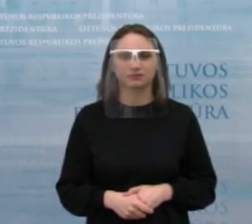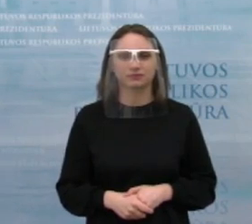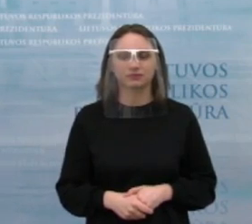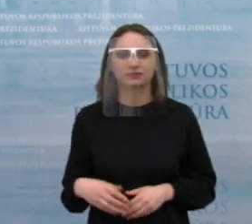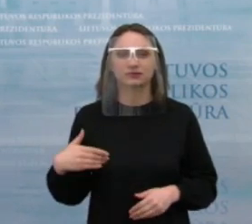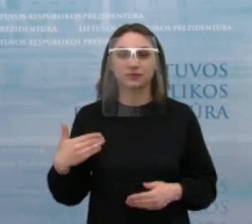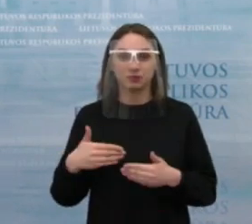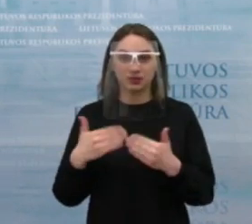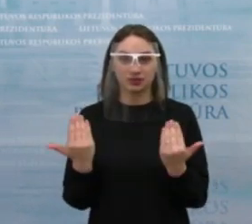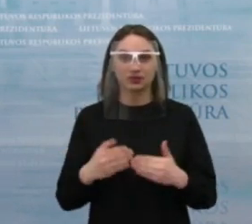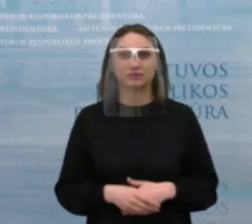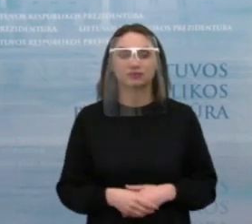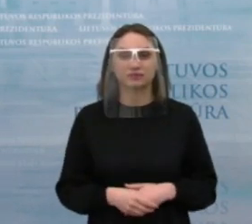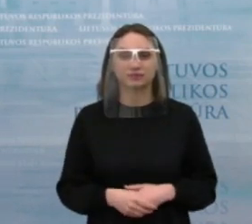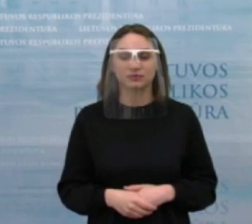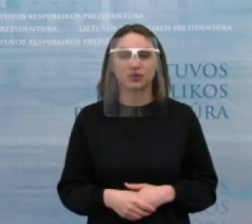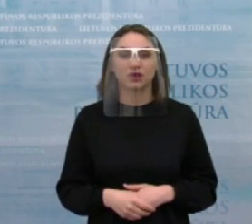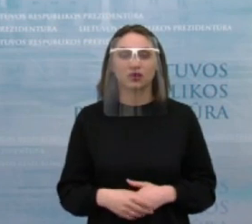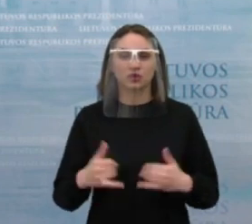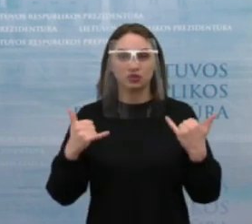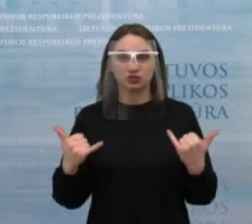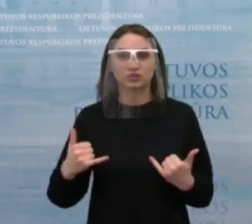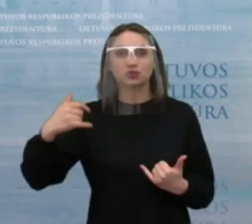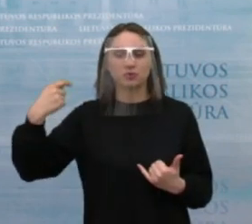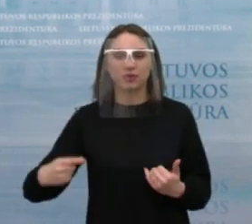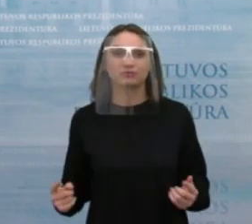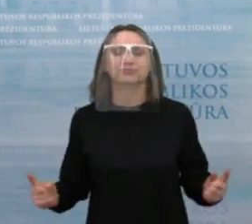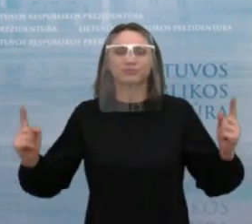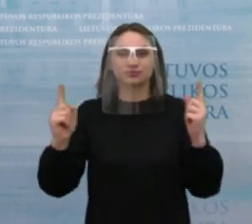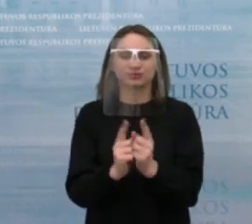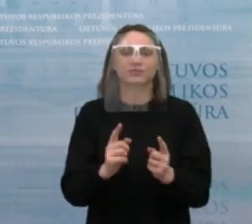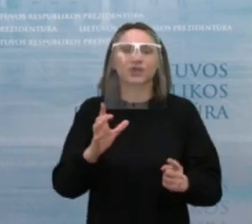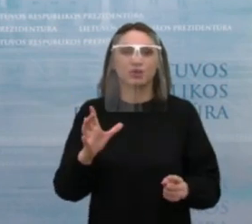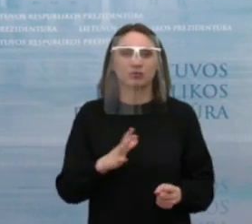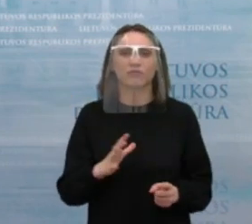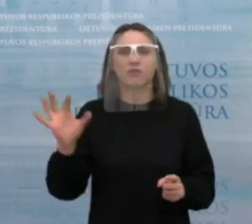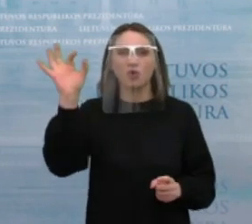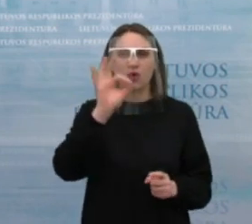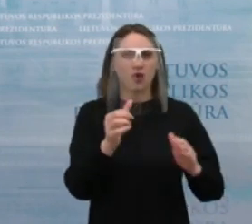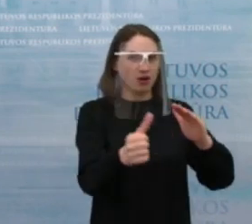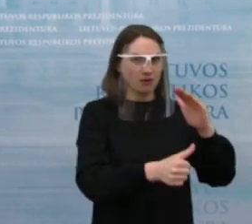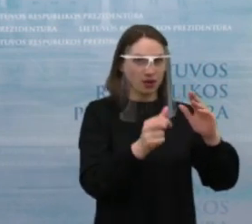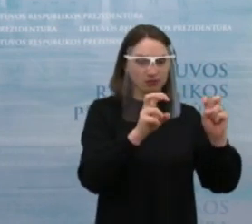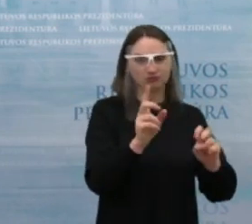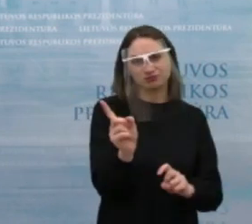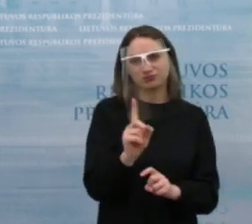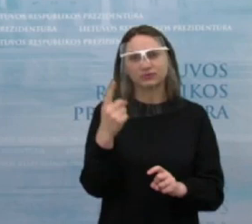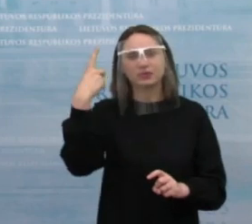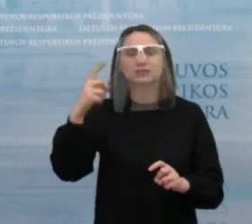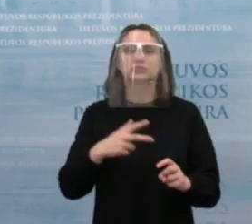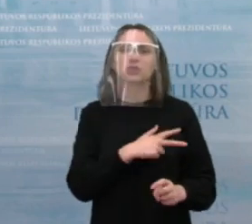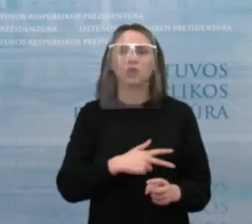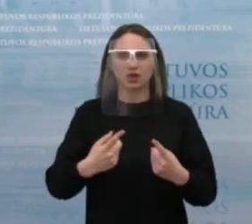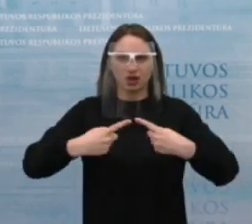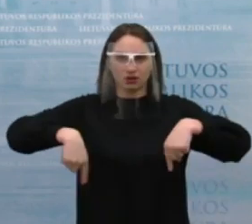Labai diena. Tai šiandieną susitikimo metu aptariam turbūt ne vien tik tai nedarbo klausimus, bet tai yra socialinės